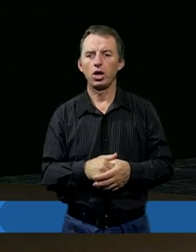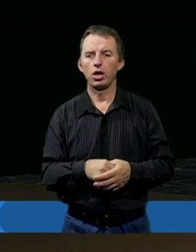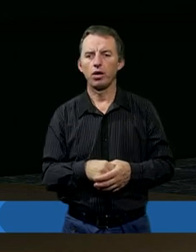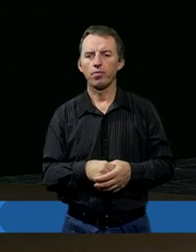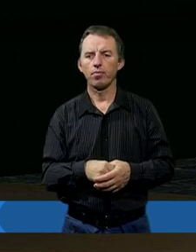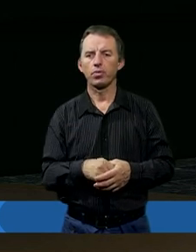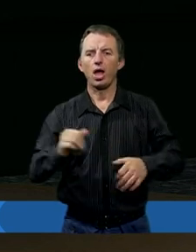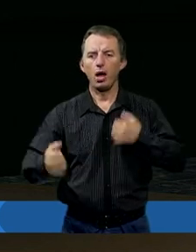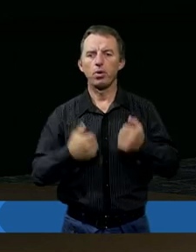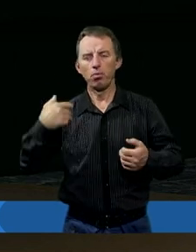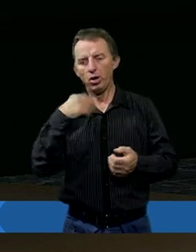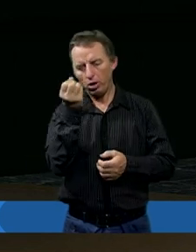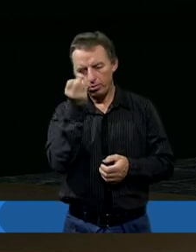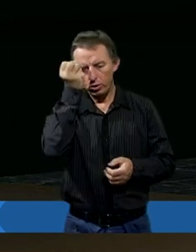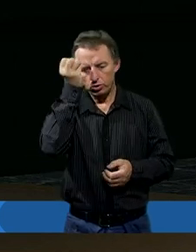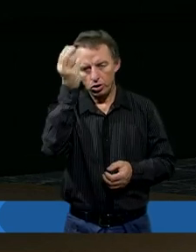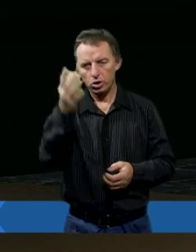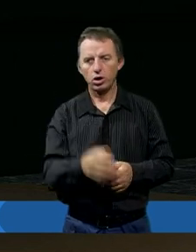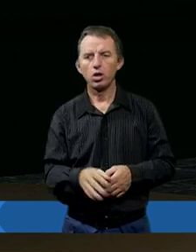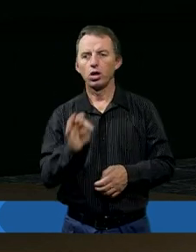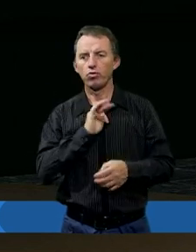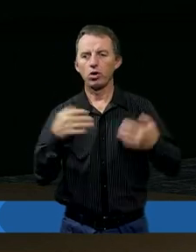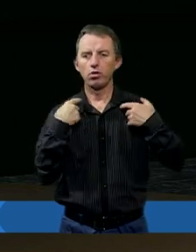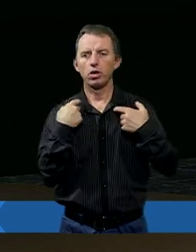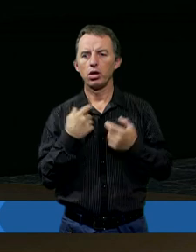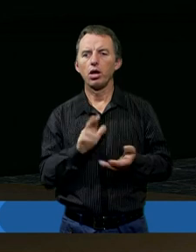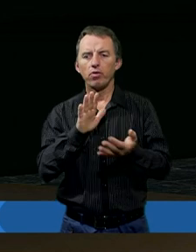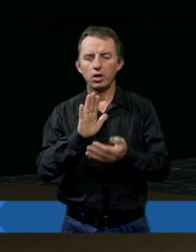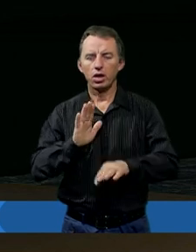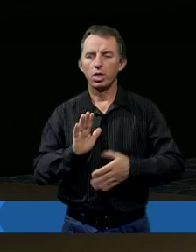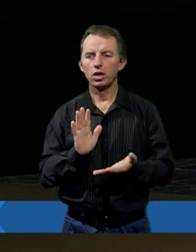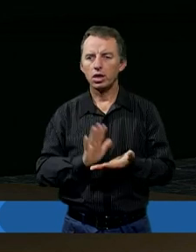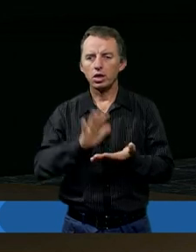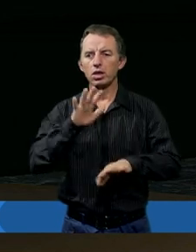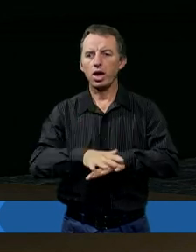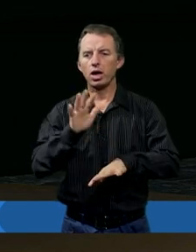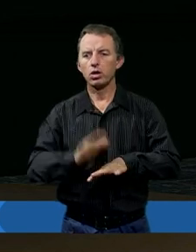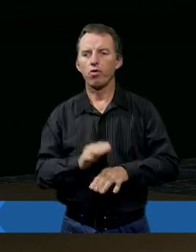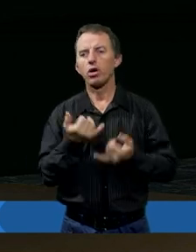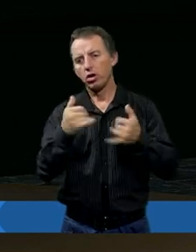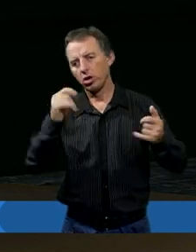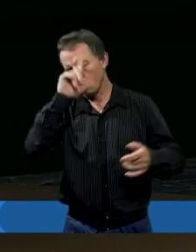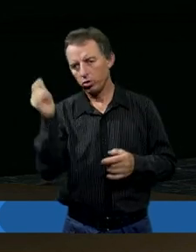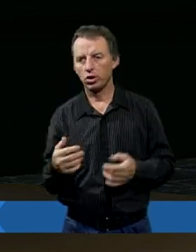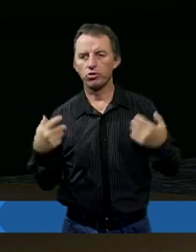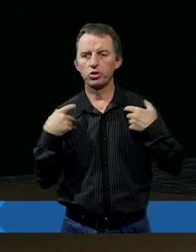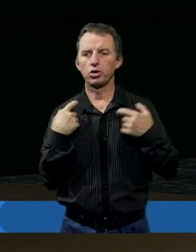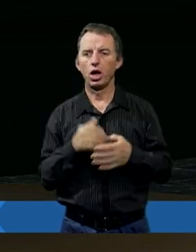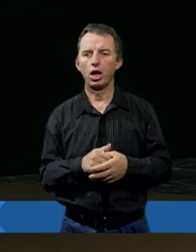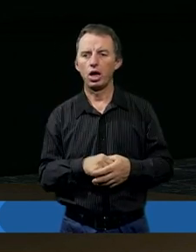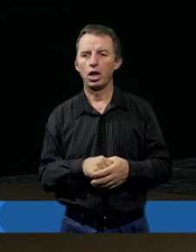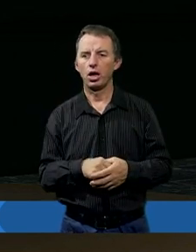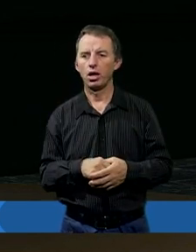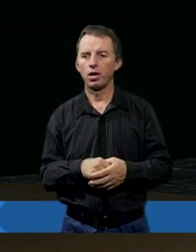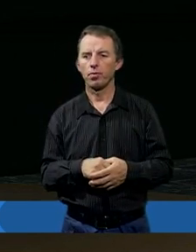i byśmy byli mądrzejsi w swoim życiu, w traktowaniu innych ludzi, kiedy widzimy trudne sytuacje